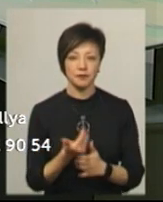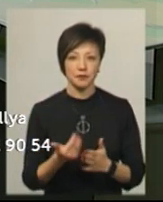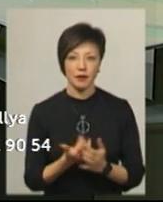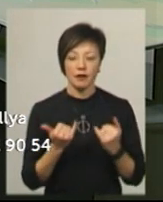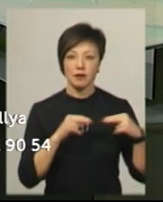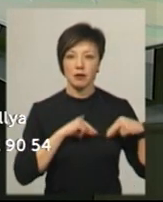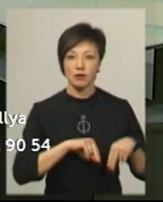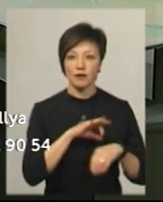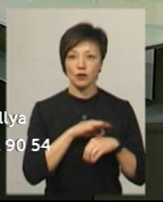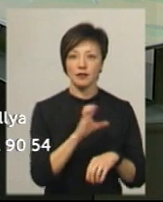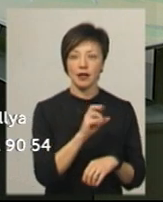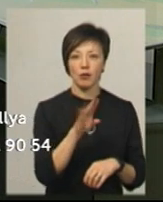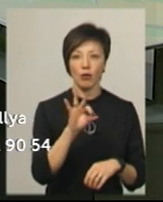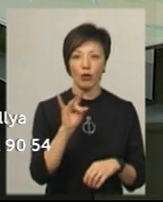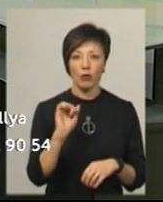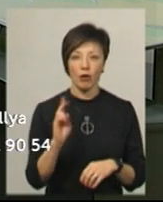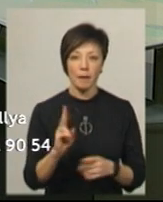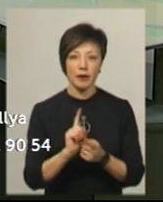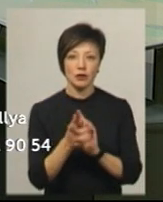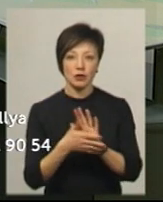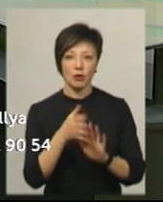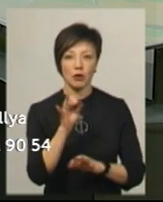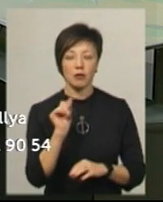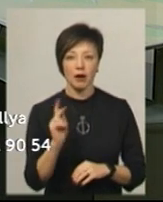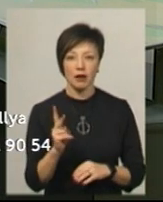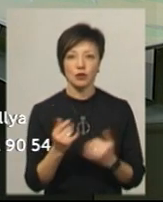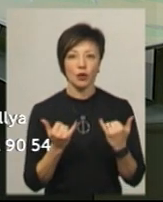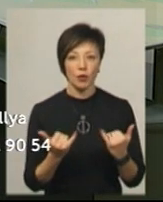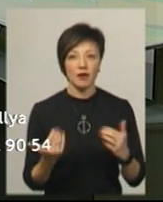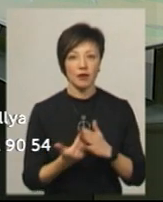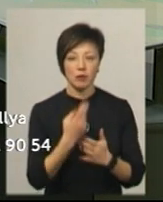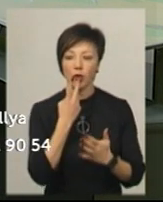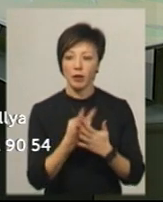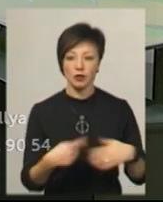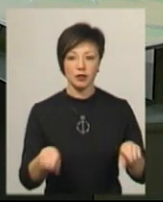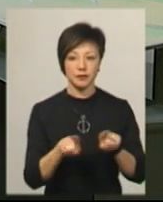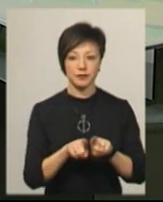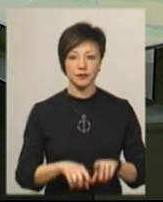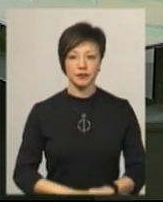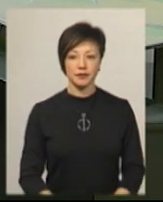В студії ведуча Світлана Поробок на жестову мову перекладає Ольга Рибак. Сьогодні у випуску ви побачите.